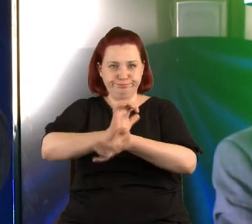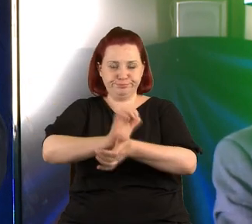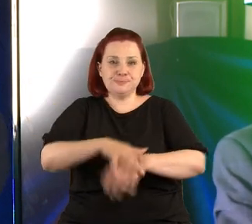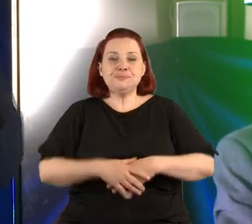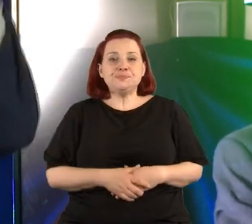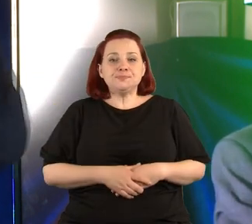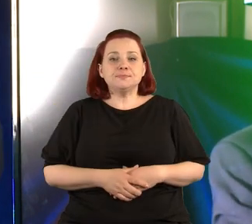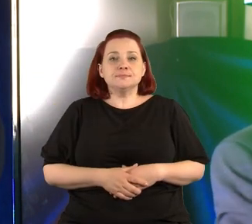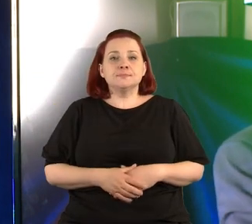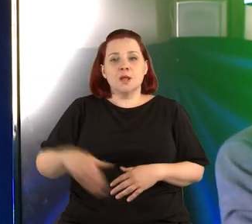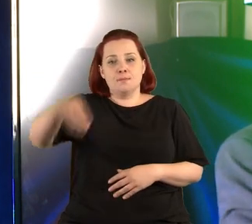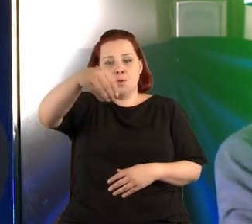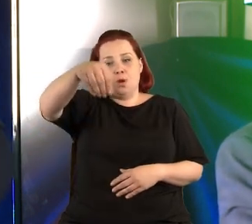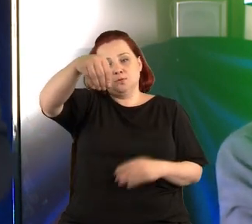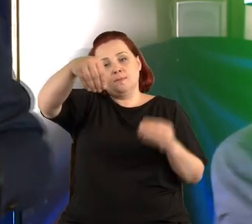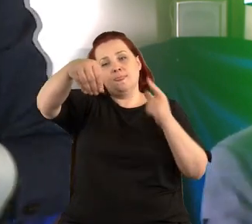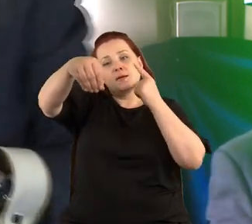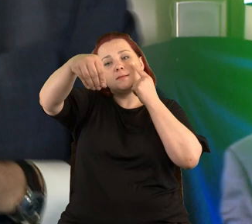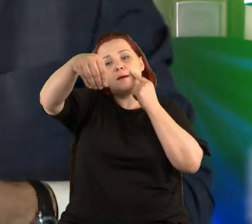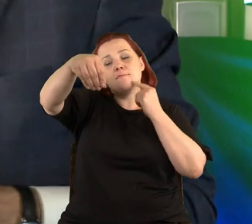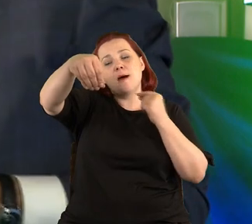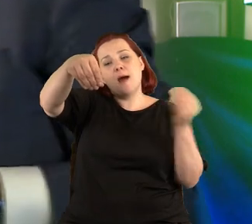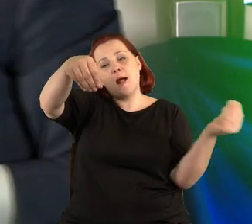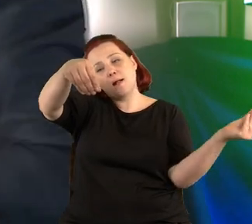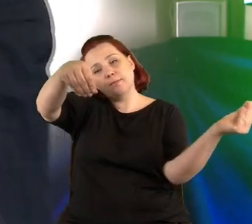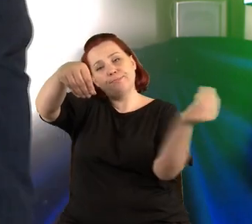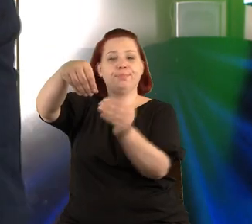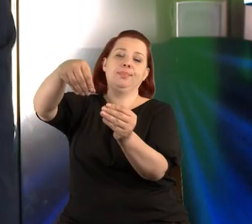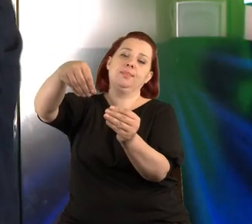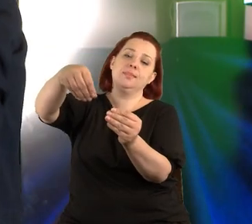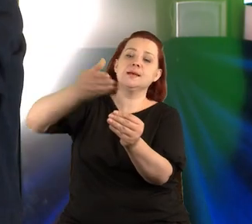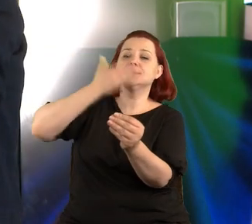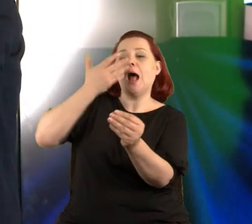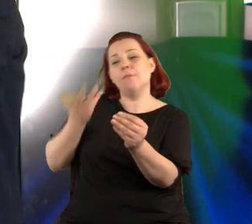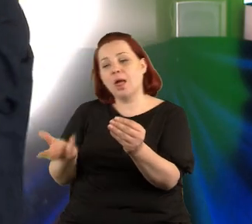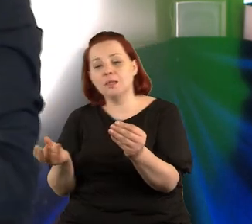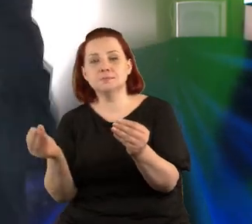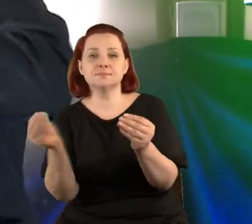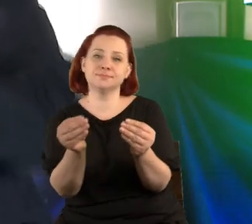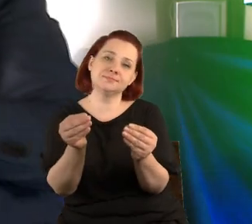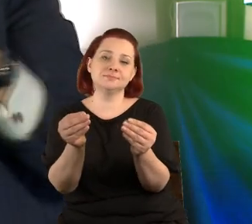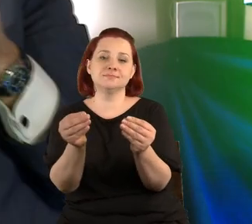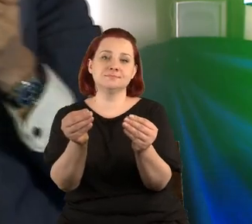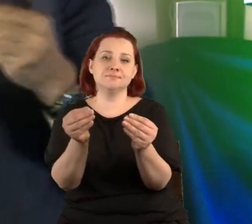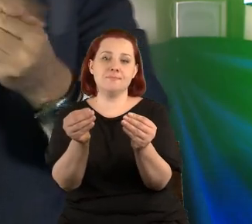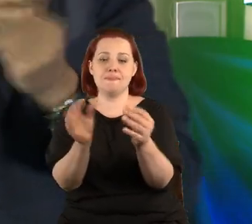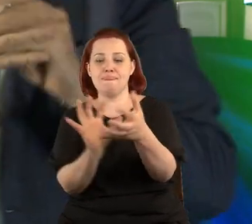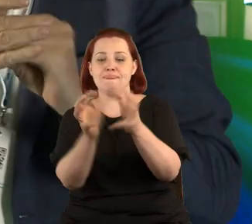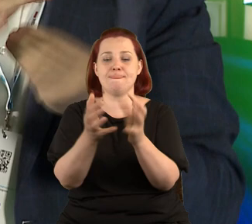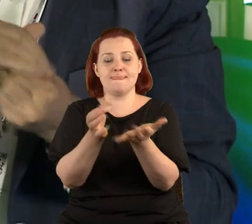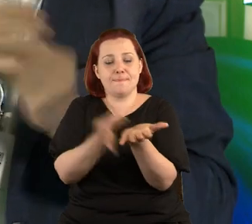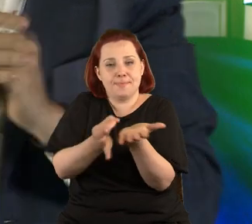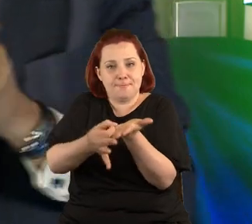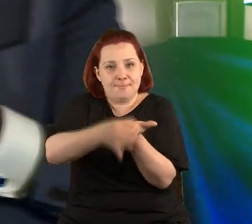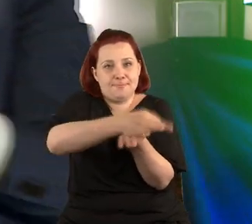któremu nadajemy smak i zapach, prasujemy go na drażetki